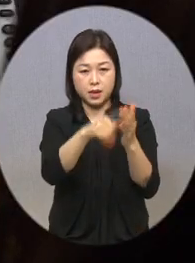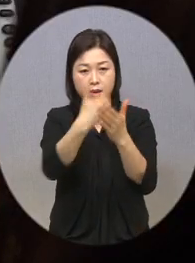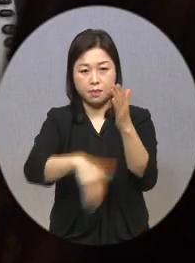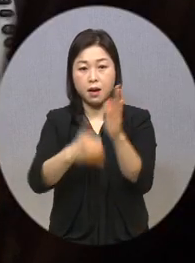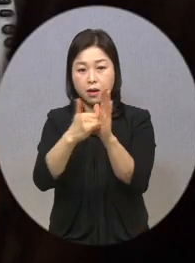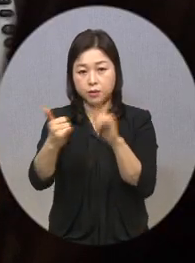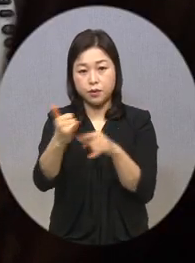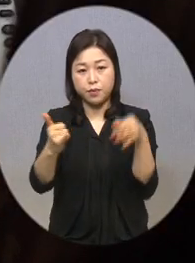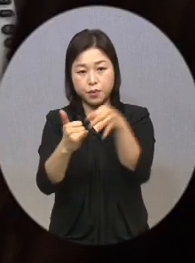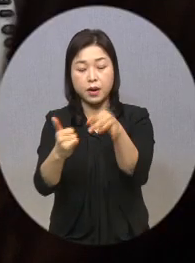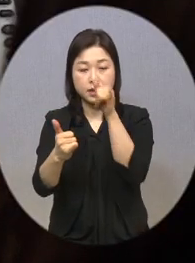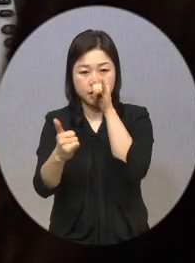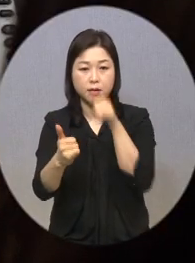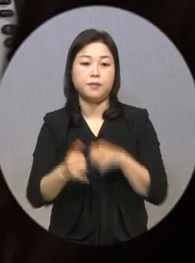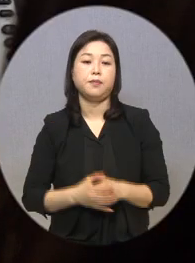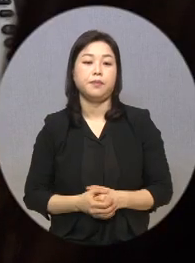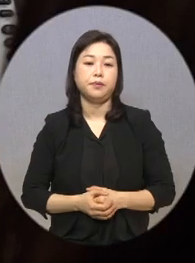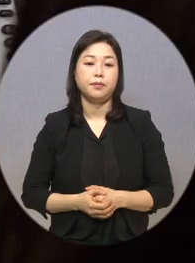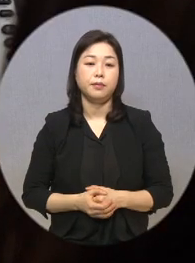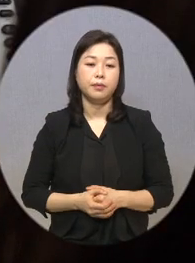지급되는 유족연금이 있습니다.